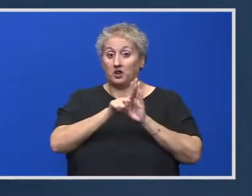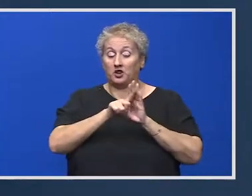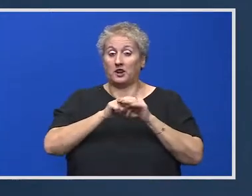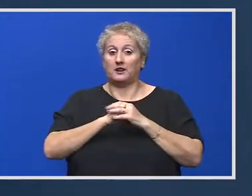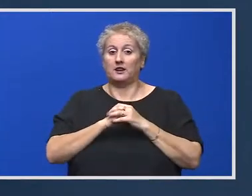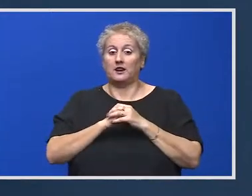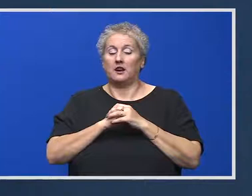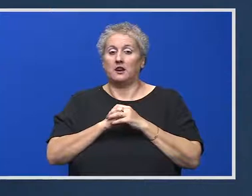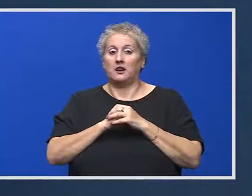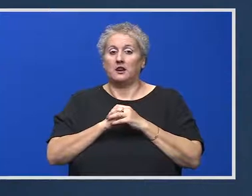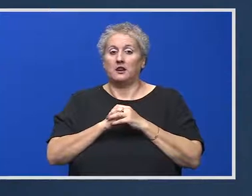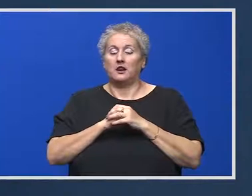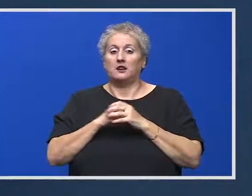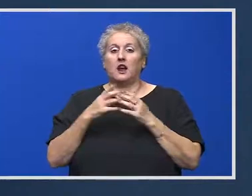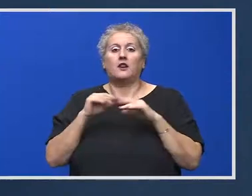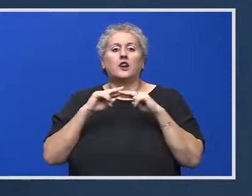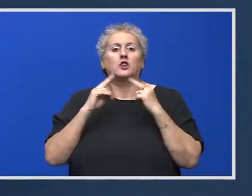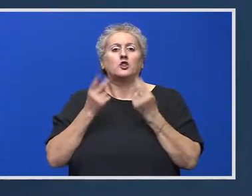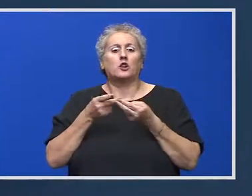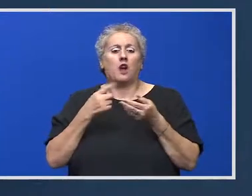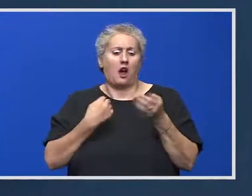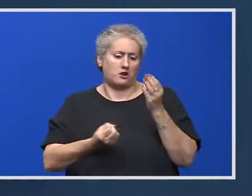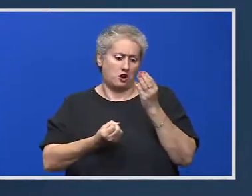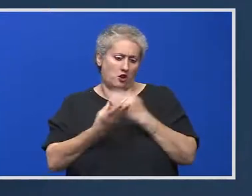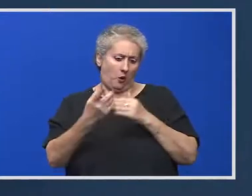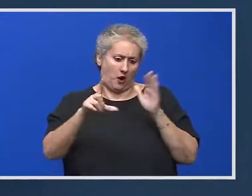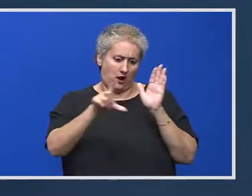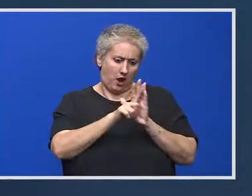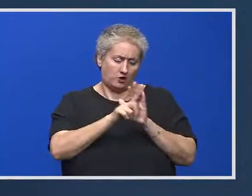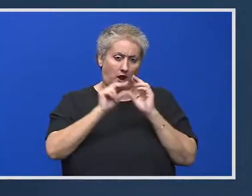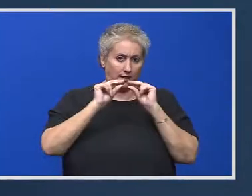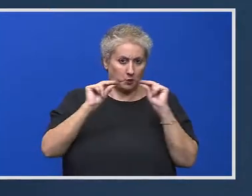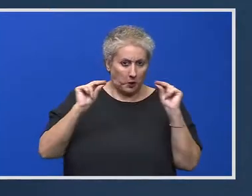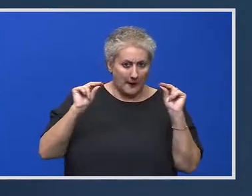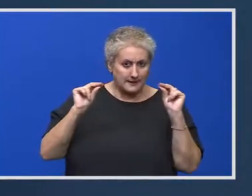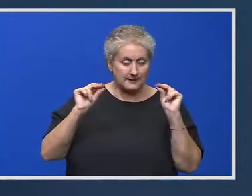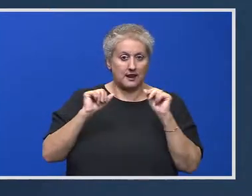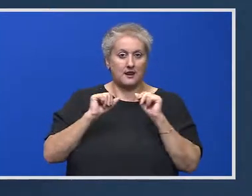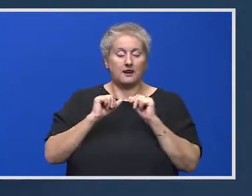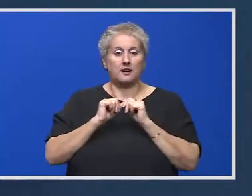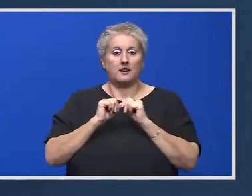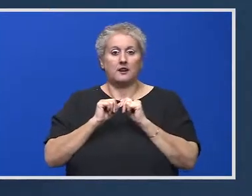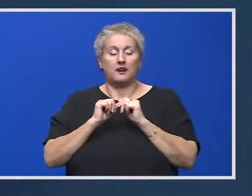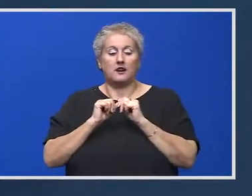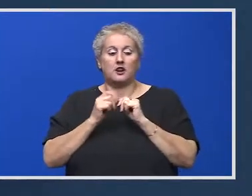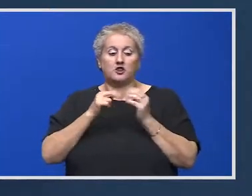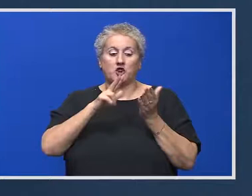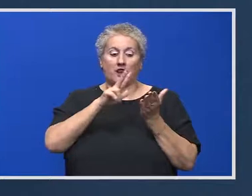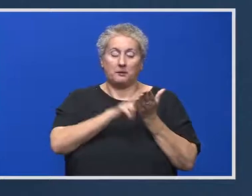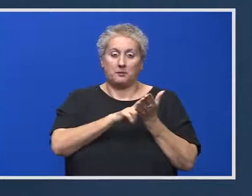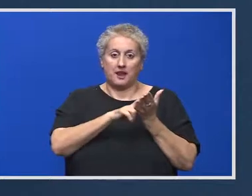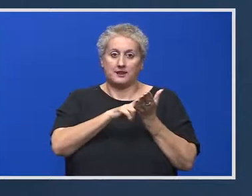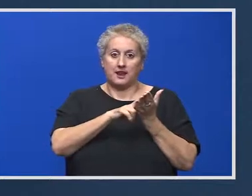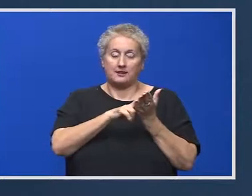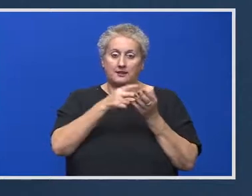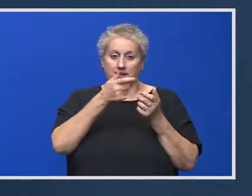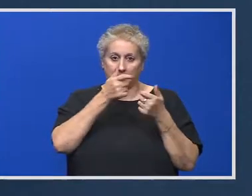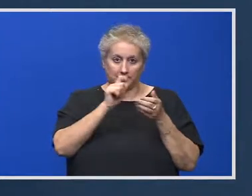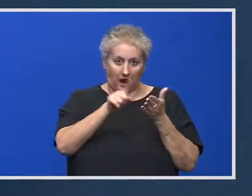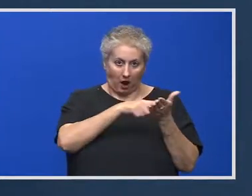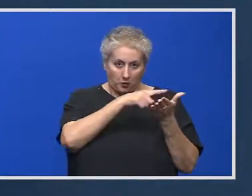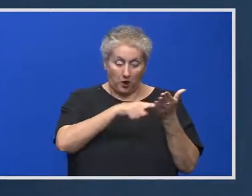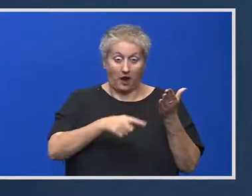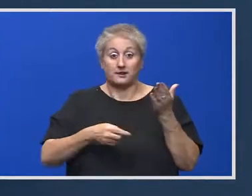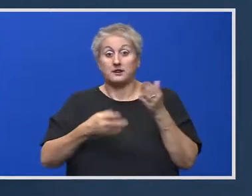primul rând, dacă va fi cu tot o altă nouă lege a educației și cea din prezent va fi abrogată, sau vorbim de